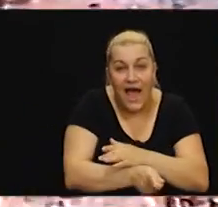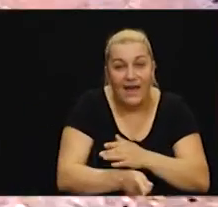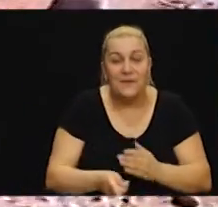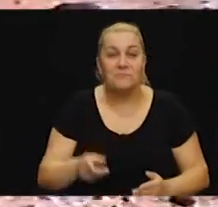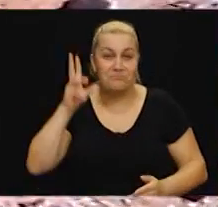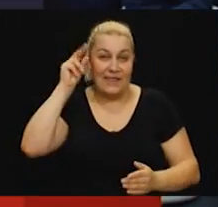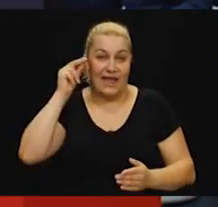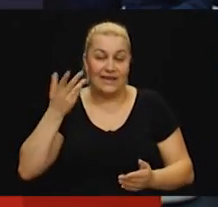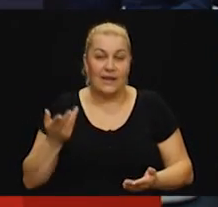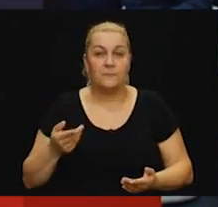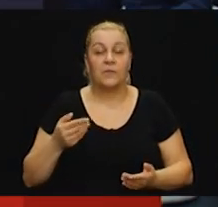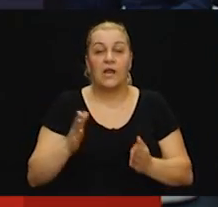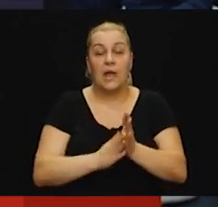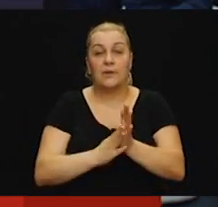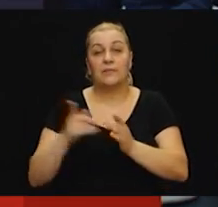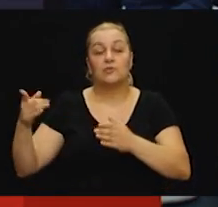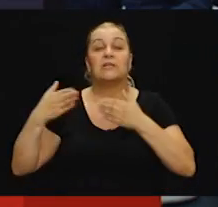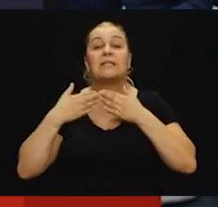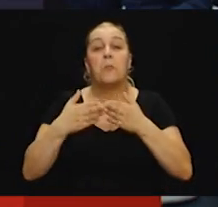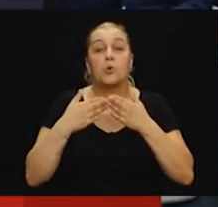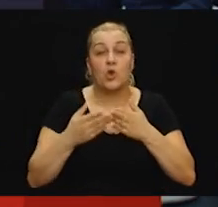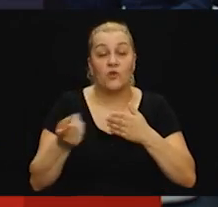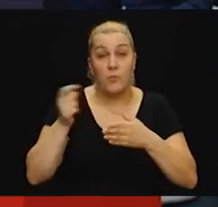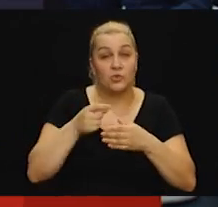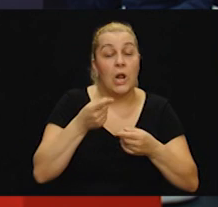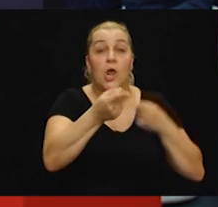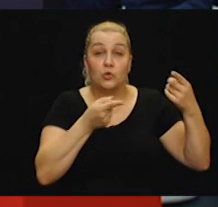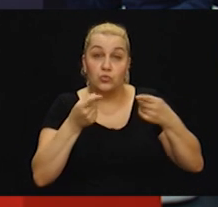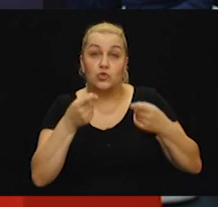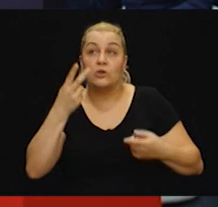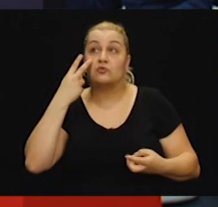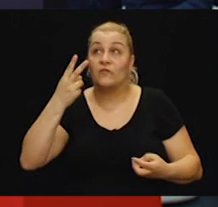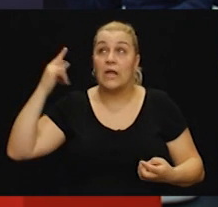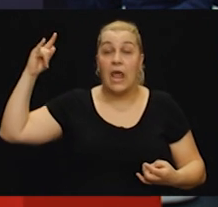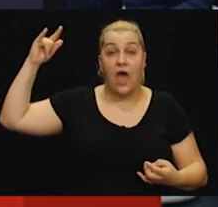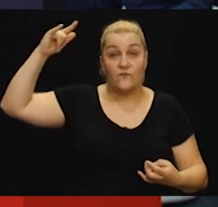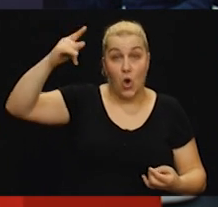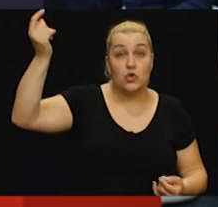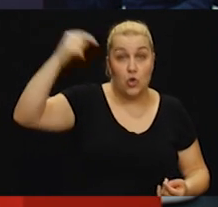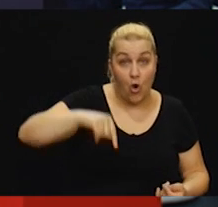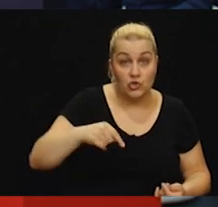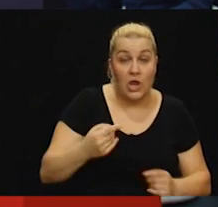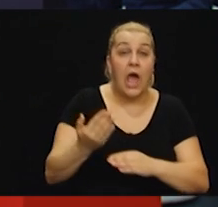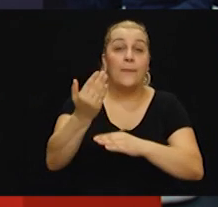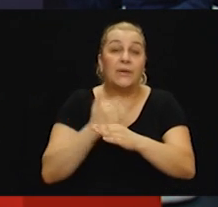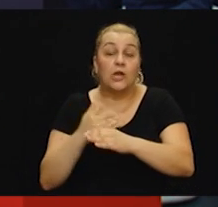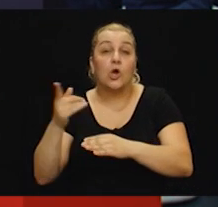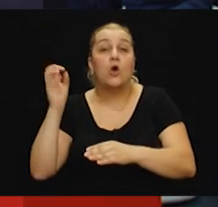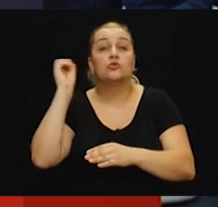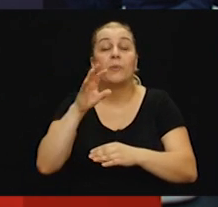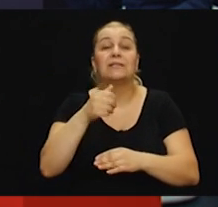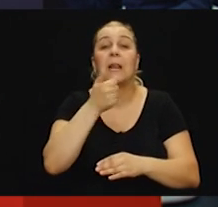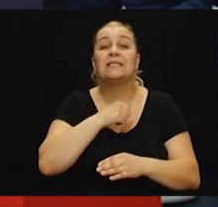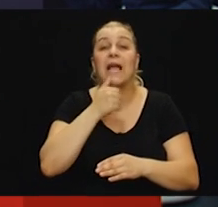naprimjer, a tada su oni krenuli iz brodova tuđ, ponovo. Da. Jer su vidjeli da je aviacija došla, a prije toga su bacali zelene rakete.